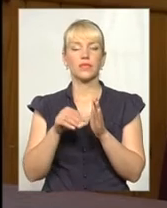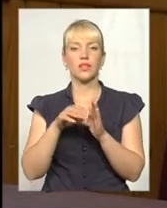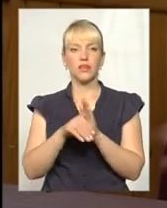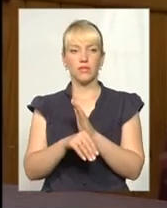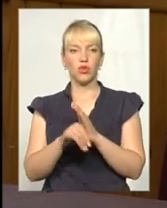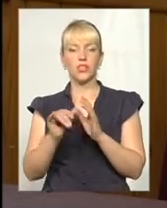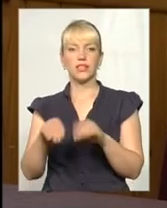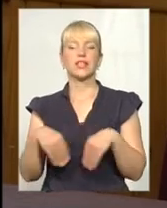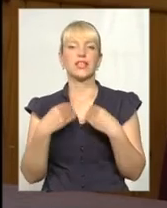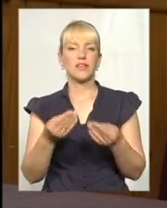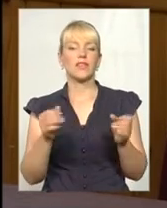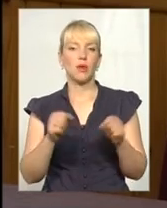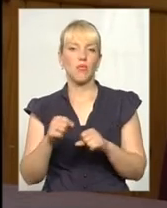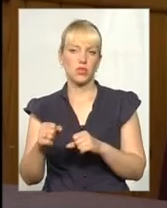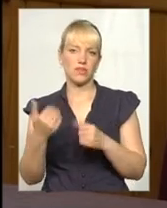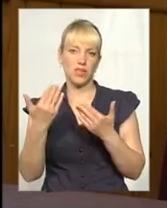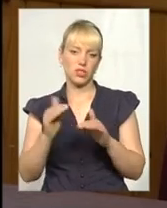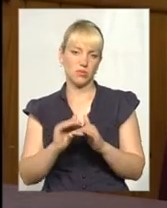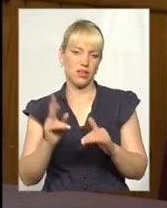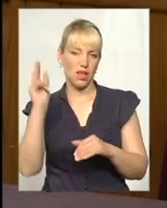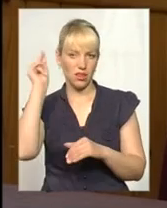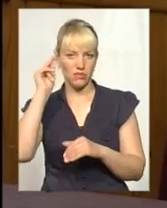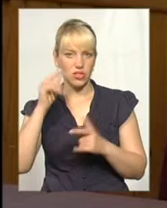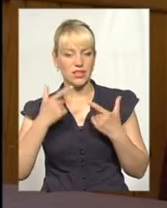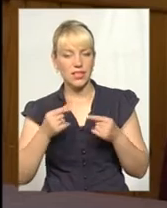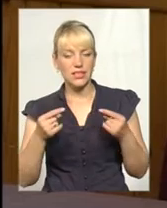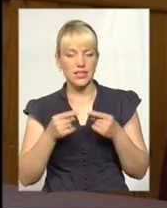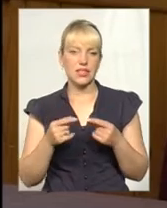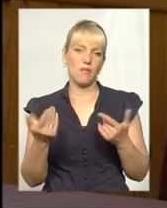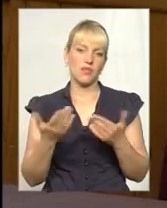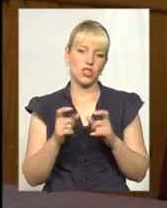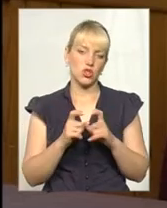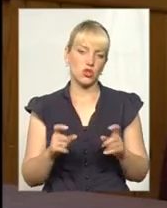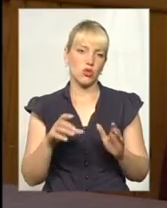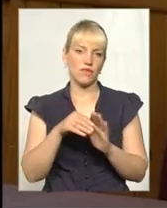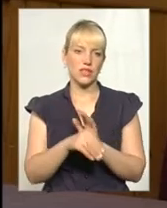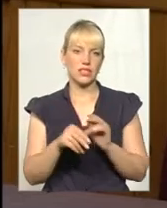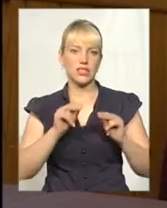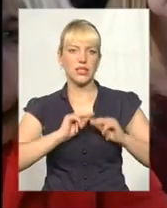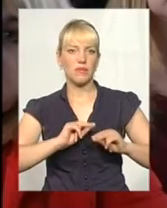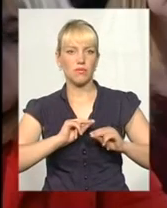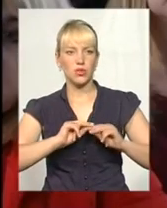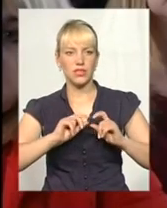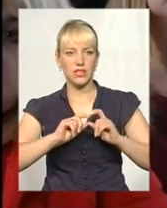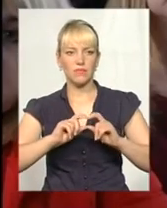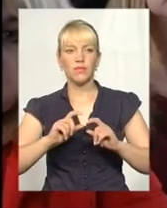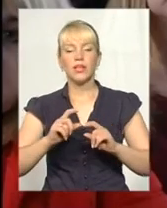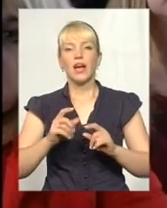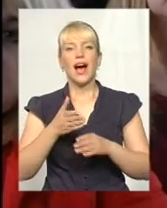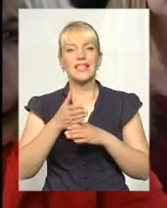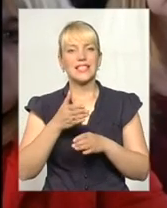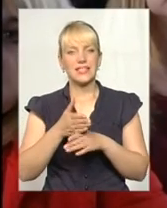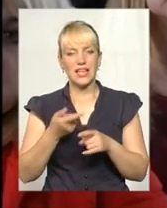надавати можливість вашим діткам на навчання. Тобто, де саме в яких школах ввести штатні посади асистентів. Та розв'язання